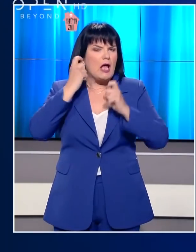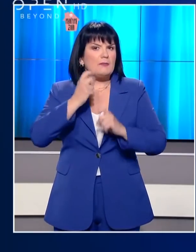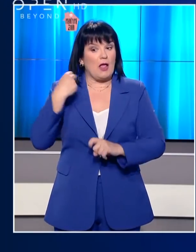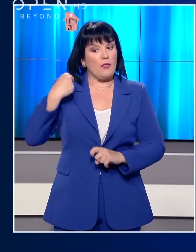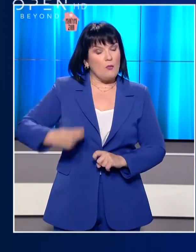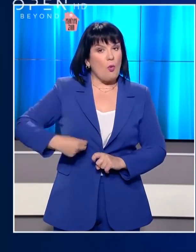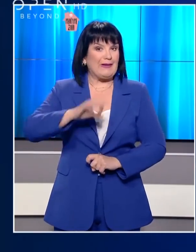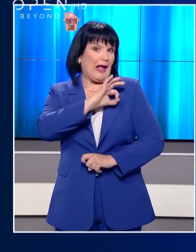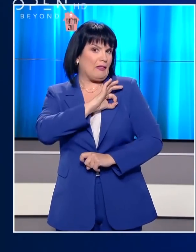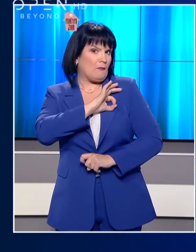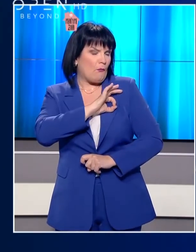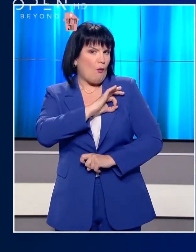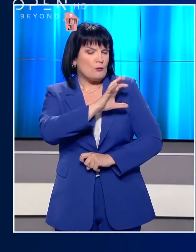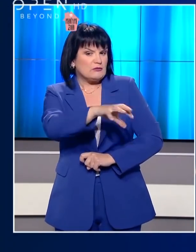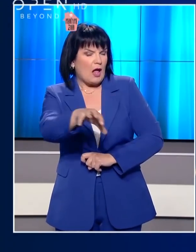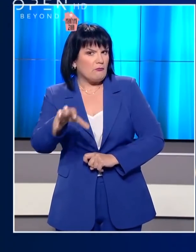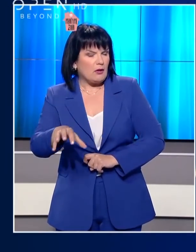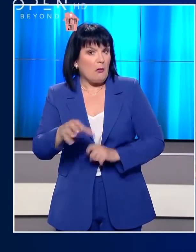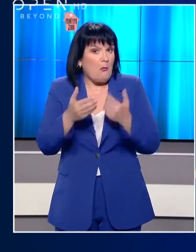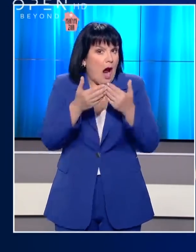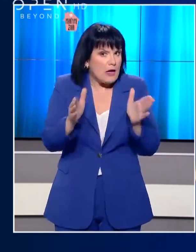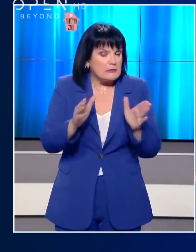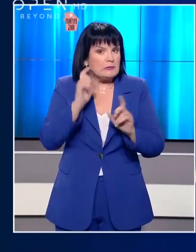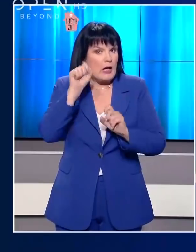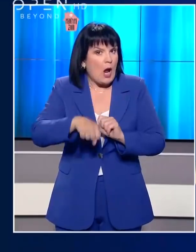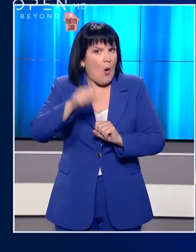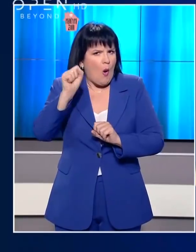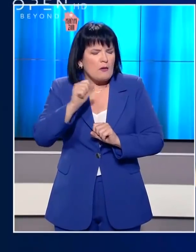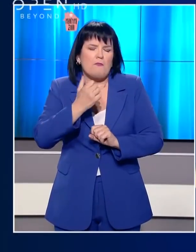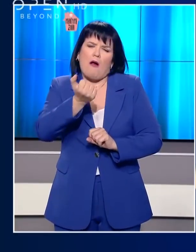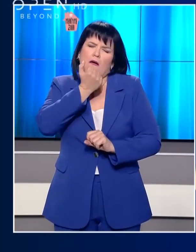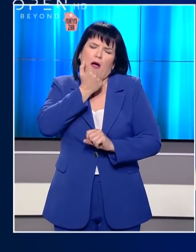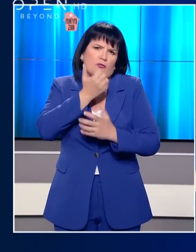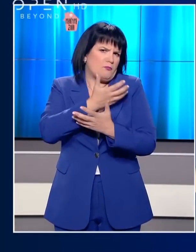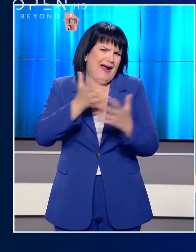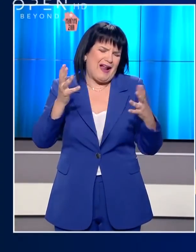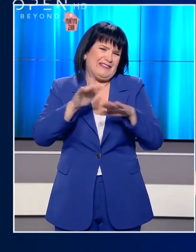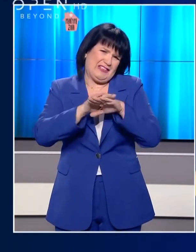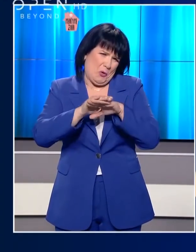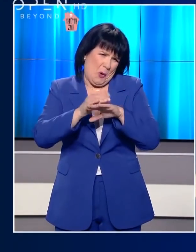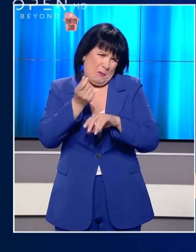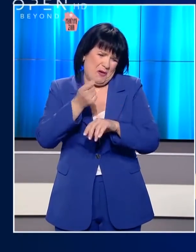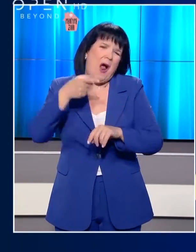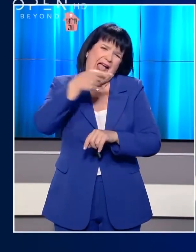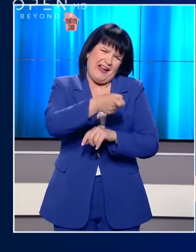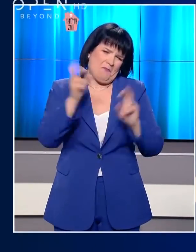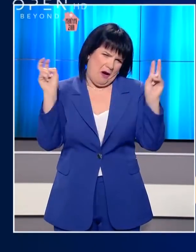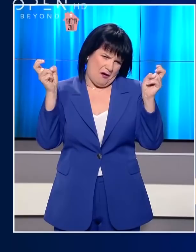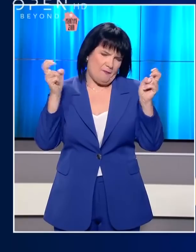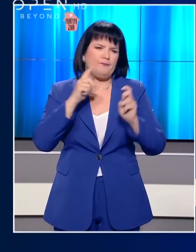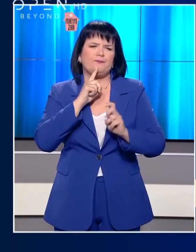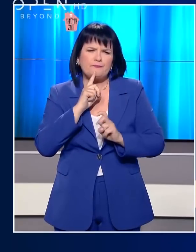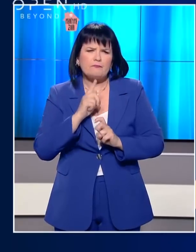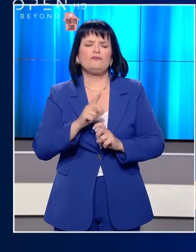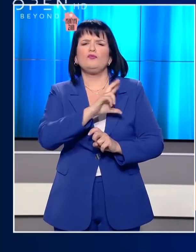δημοτικά και τα νήπια, αν πρέπει να τα ανοίξει. Είναι εγκληματικό λάθος, συγχωρίστε μου την έκφραση. Από τα τέλη Μαΐου αναμένεται να